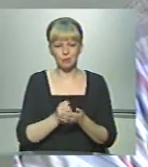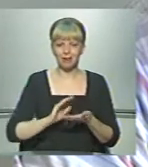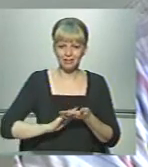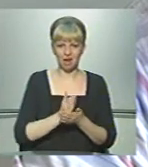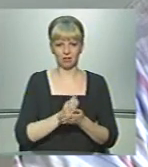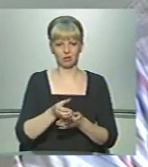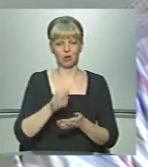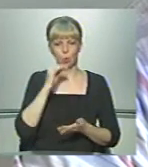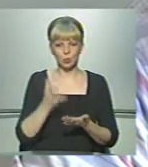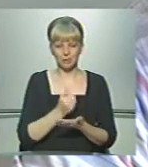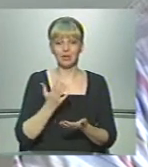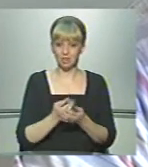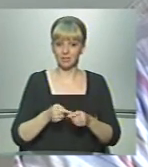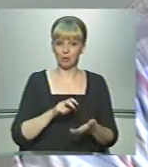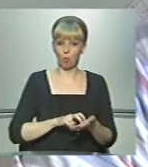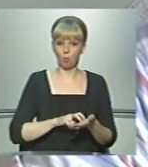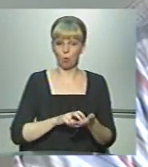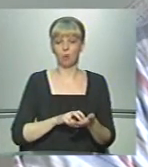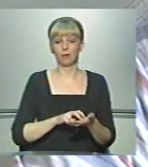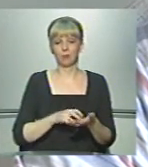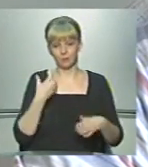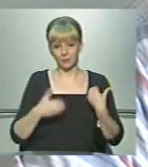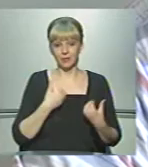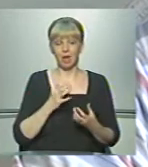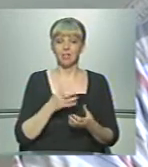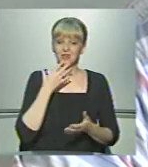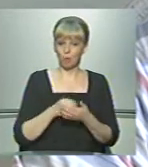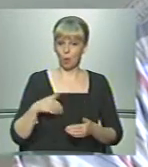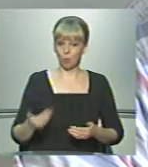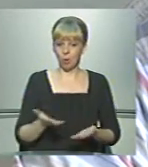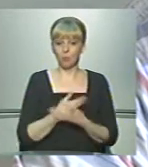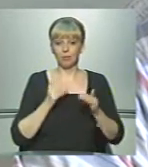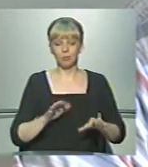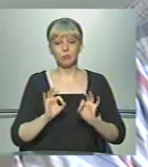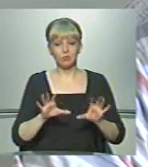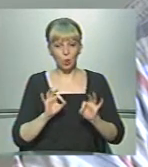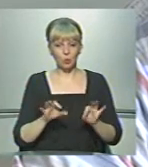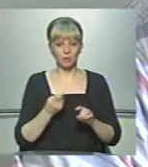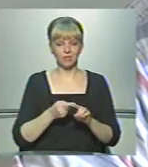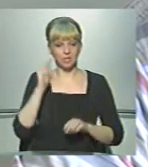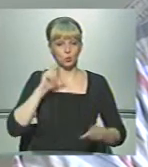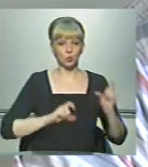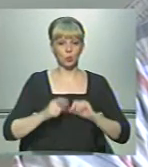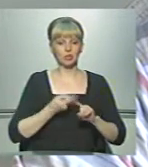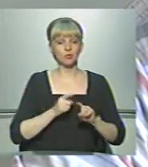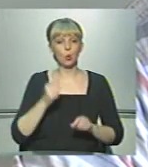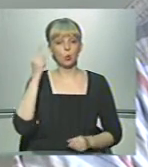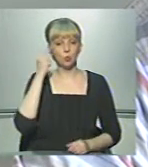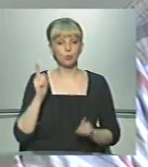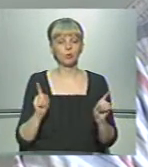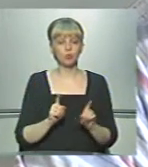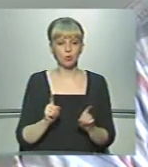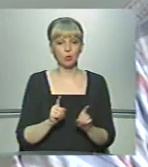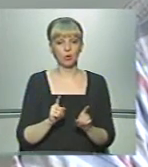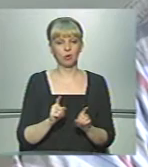є таке побоювання. Але ми, свого боку, будемо доносити все-таки студентам цю думку, що все